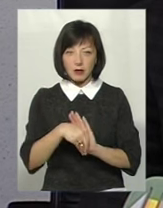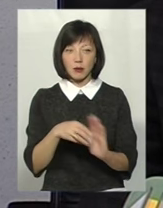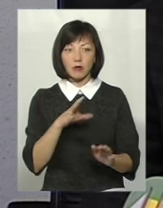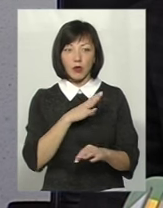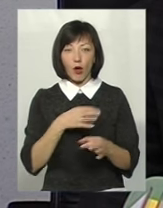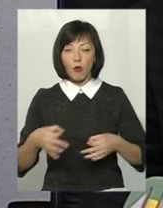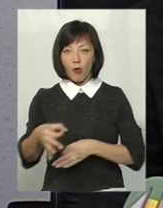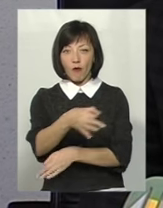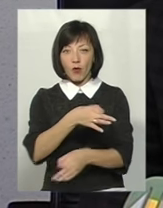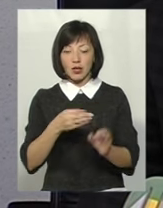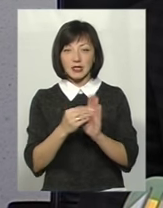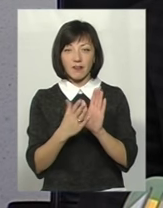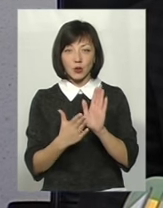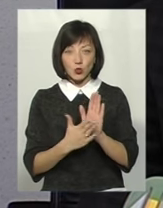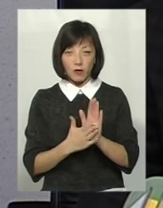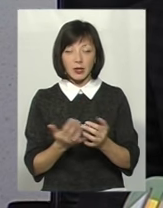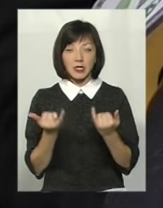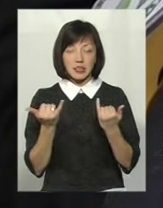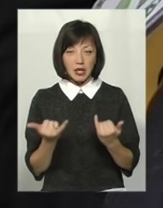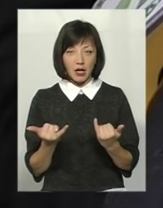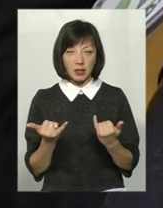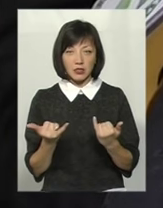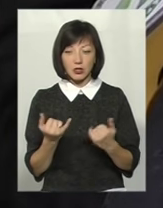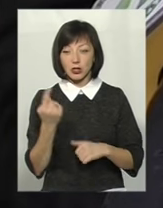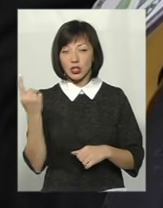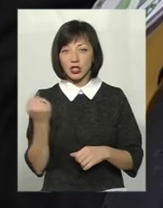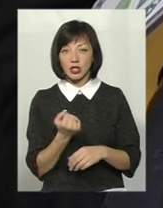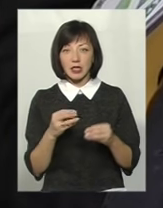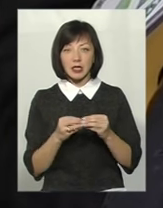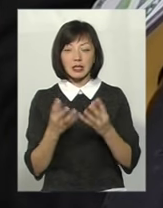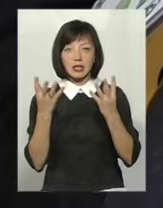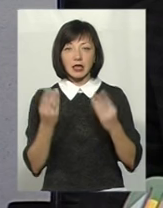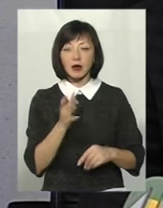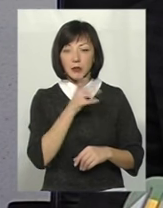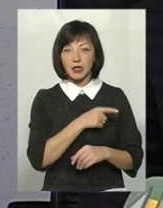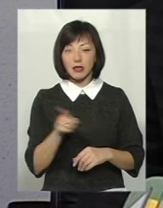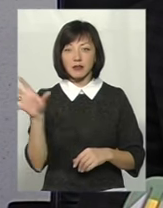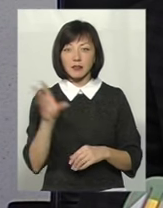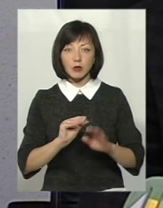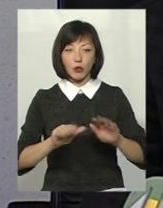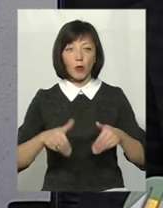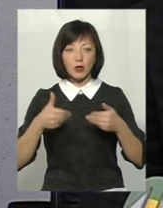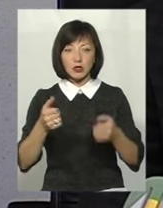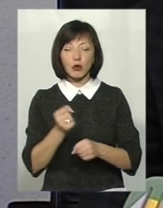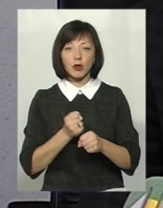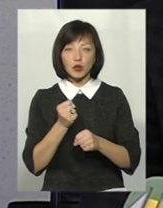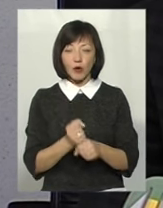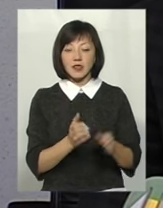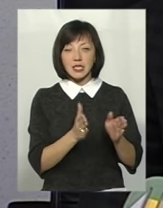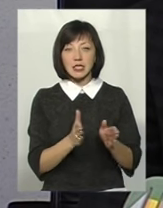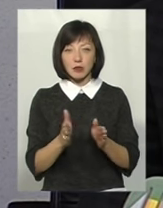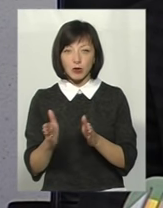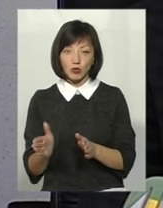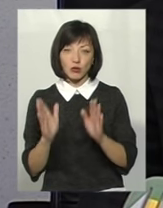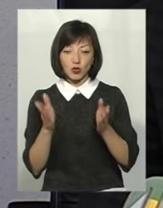обговорена, зафіксована. Зараз тижневий, десятиденний термін всі ці пропозиції опрацьовуються, систематизуються